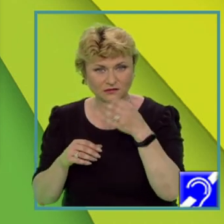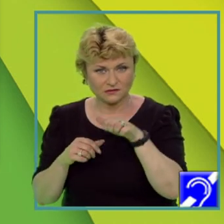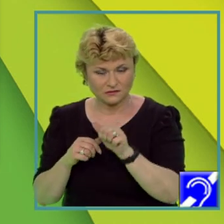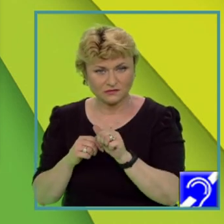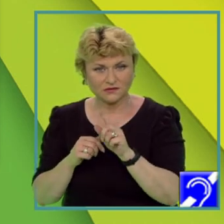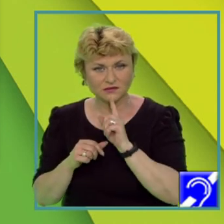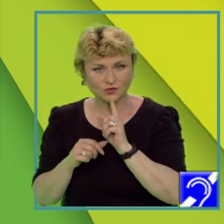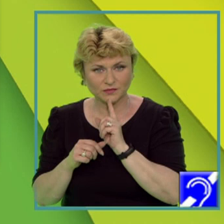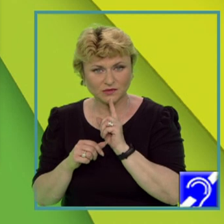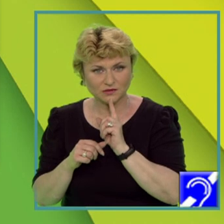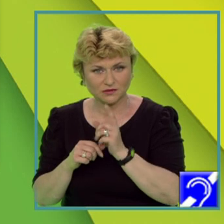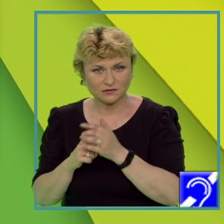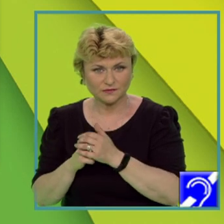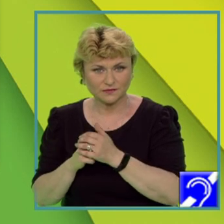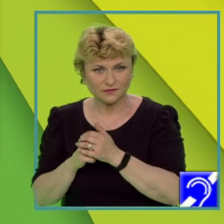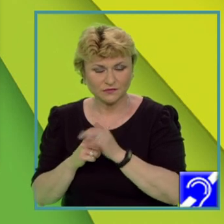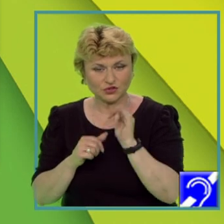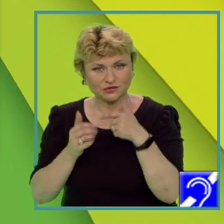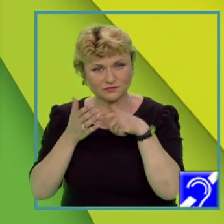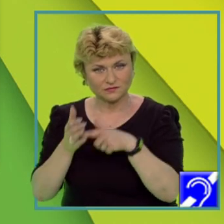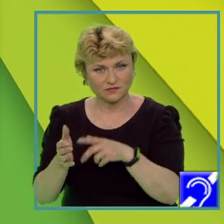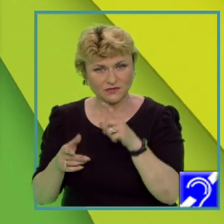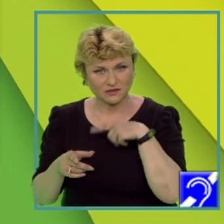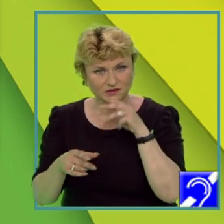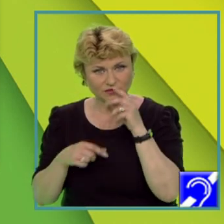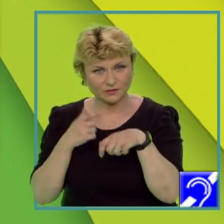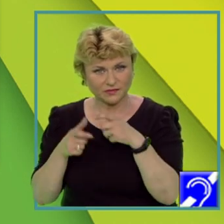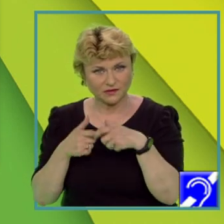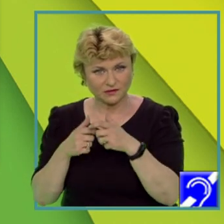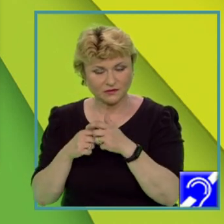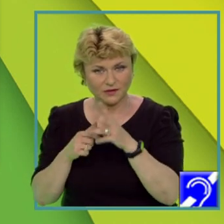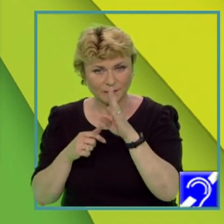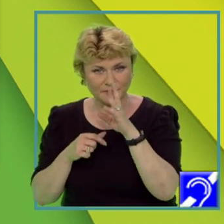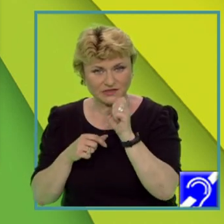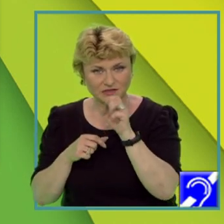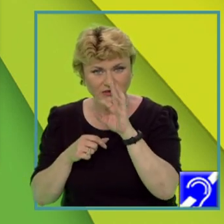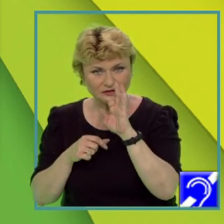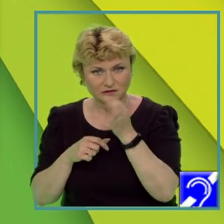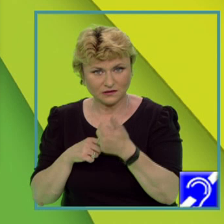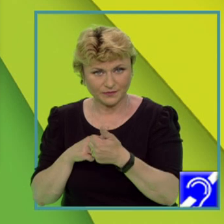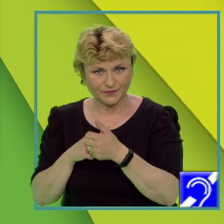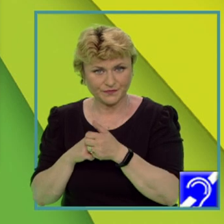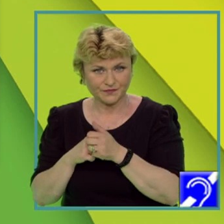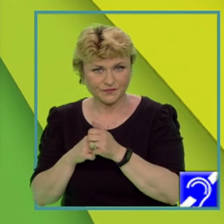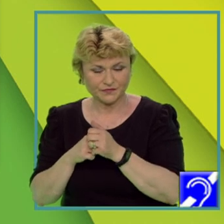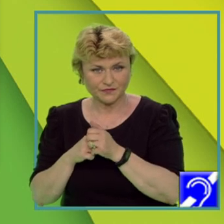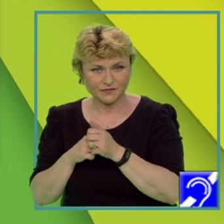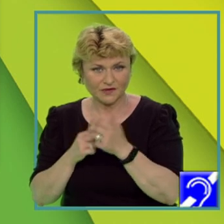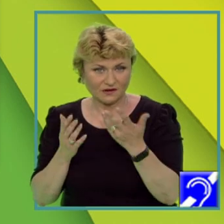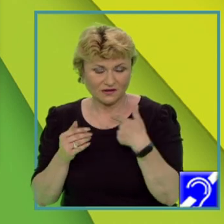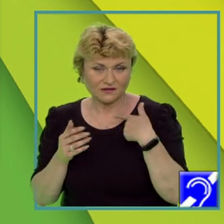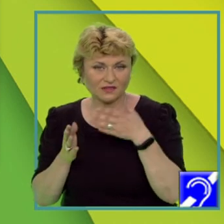numește. Identificăm acest râu. Este vorba despre Bistrița, un afluent al Siretului care